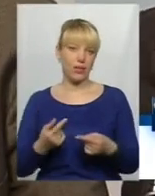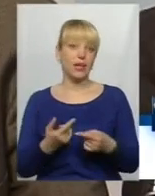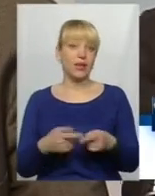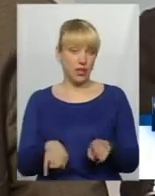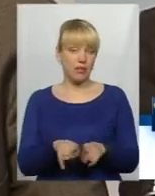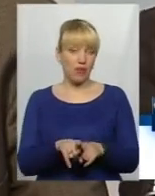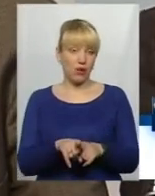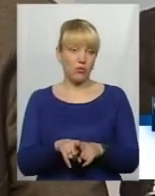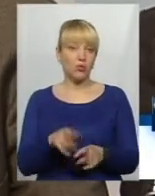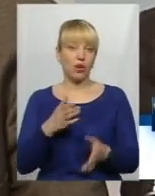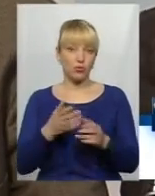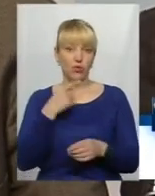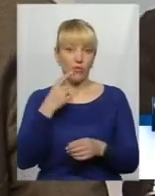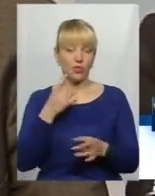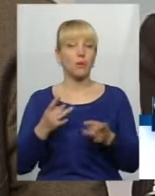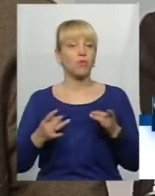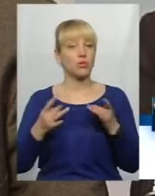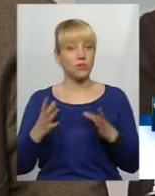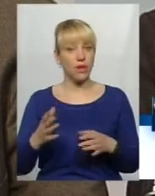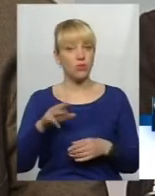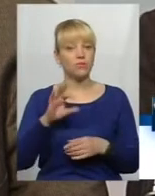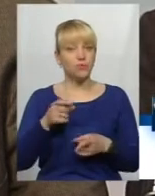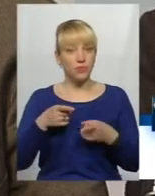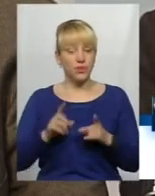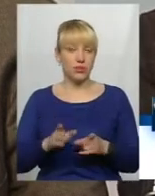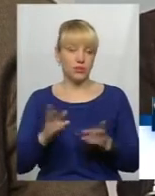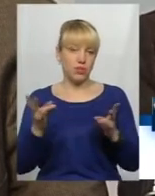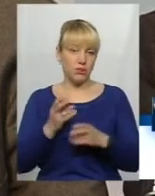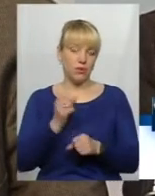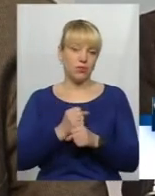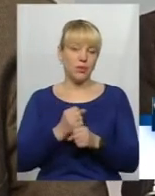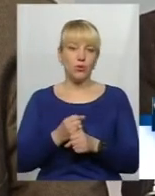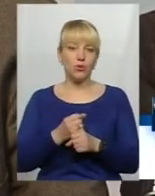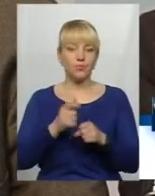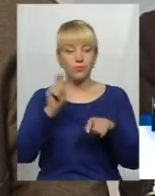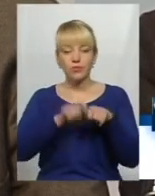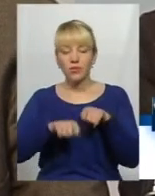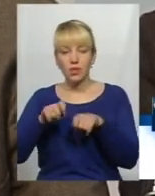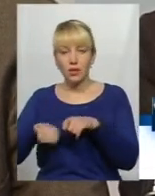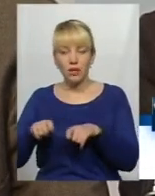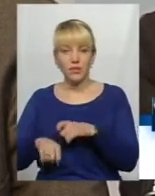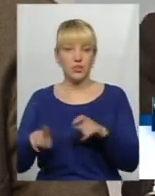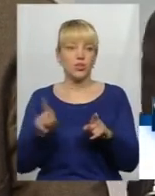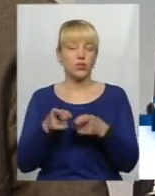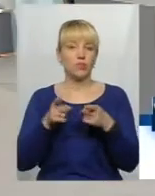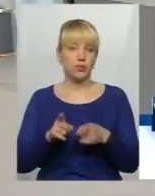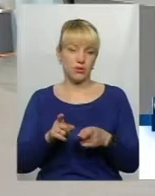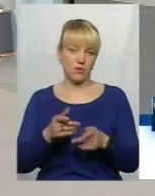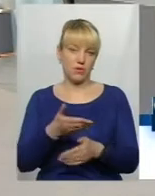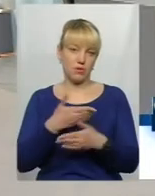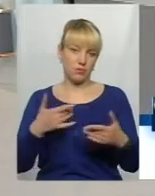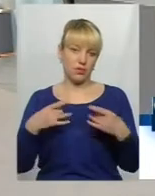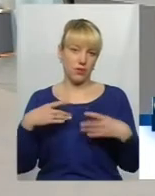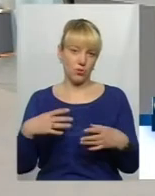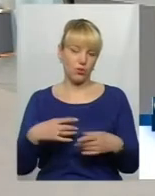сенсі, якщо говорити про свято, то дійсно треба робити конкретну ревізію того, що ж ми насправді святкуємо. Ну і в